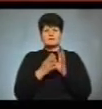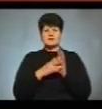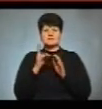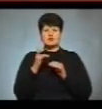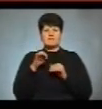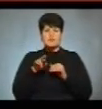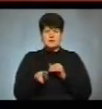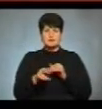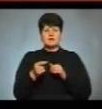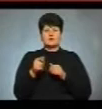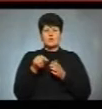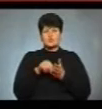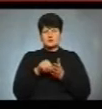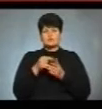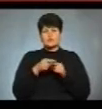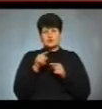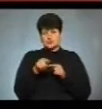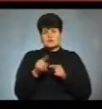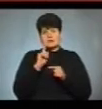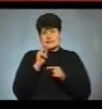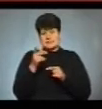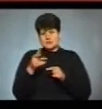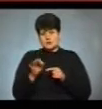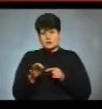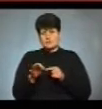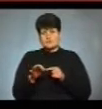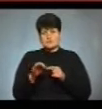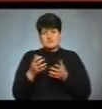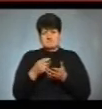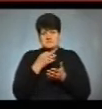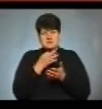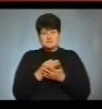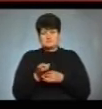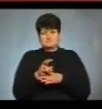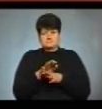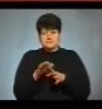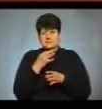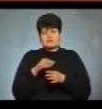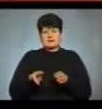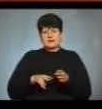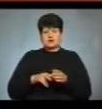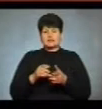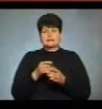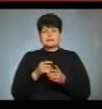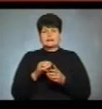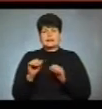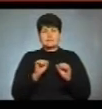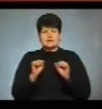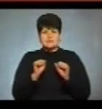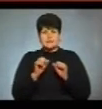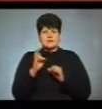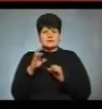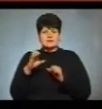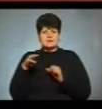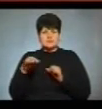штабу Зеленського участь цього кандидата в ефірі суспільного мовлення не підтвердили, повідомила директор департаменту зв'язків з громадськістю НСТУ